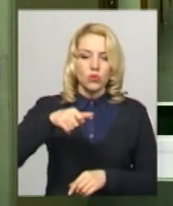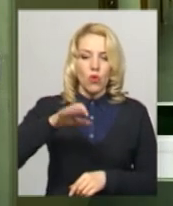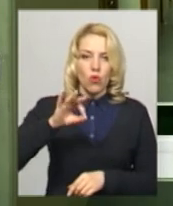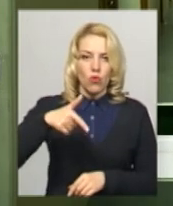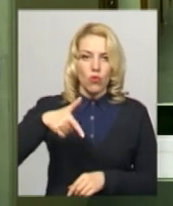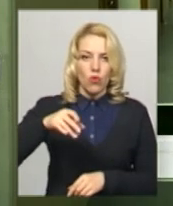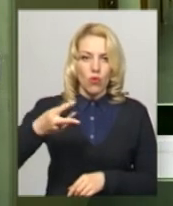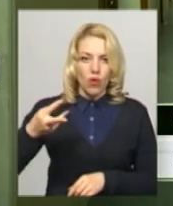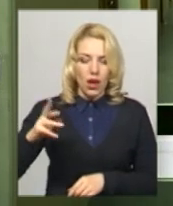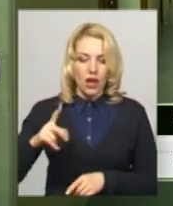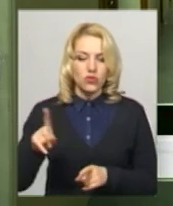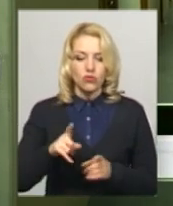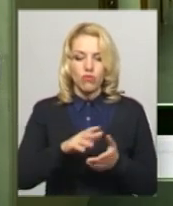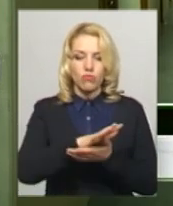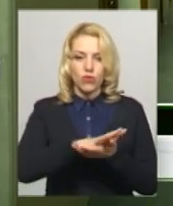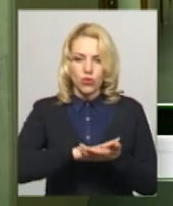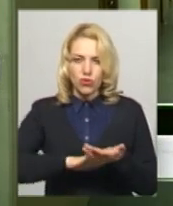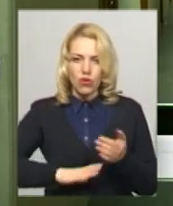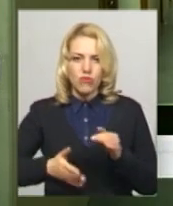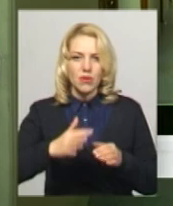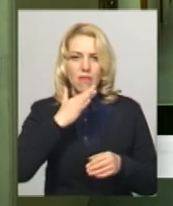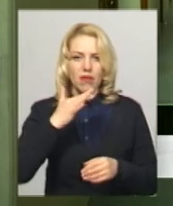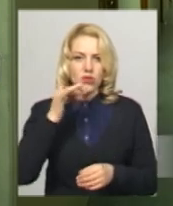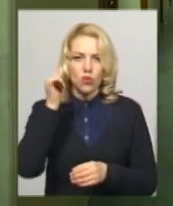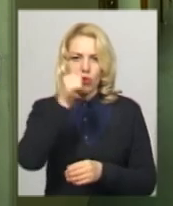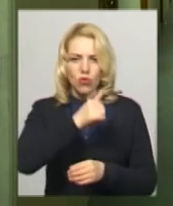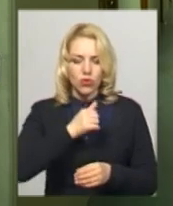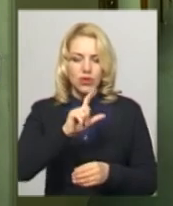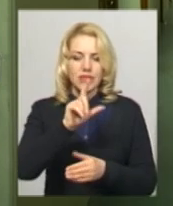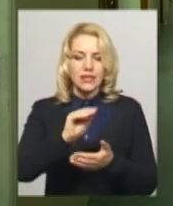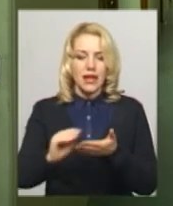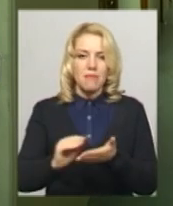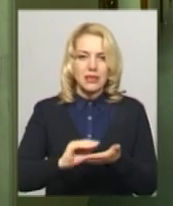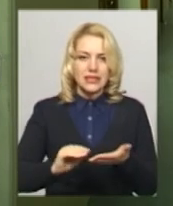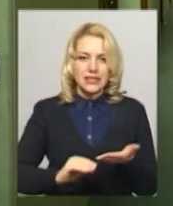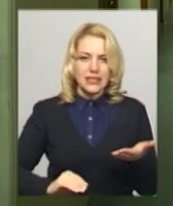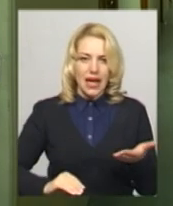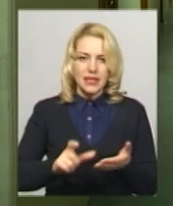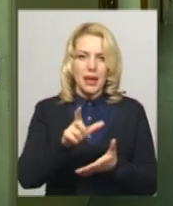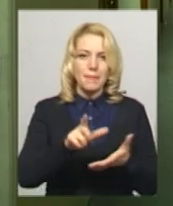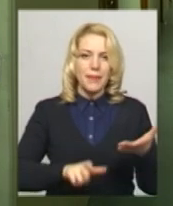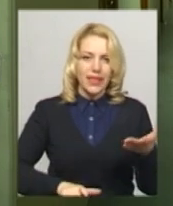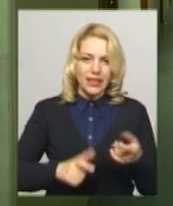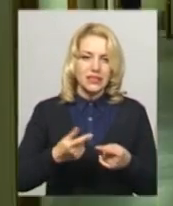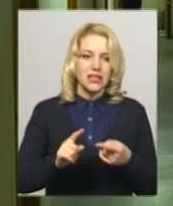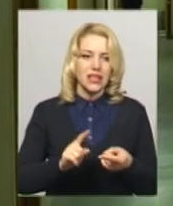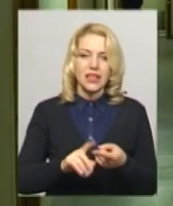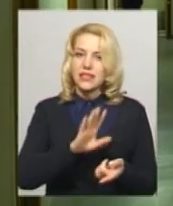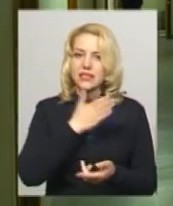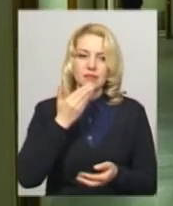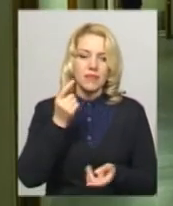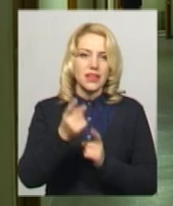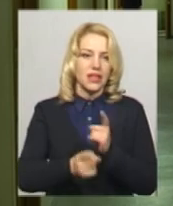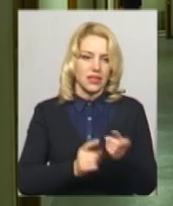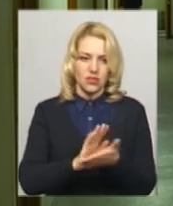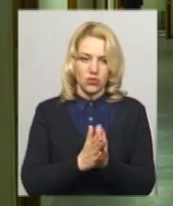років з написання п'єси не змінилася сама архетипність цієї ситуації. Він